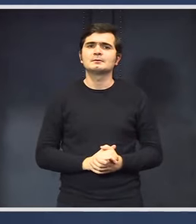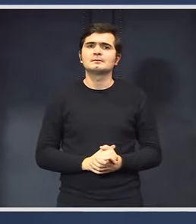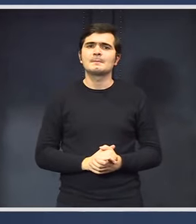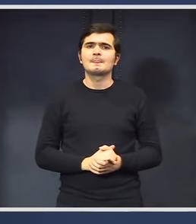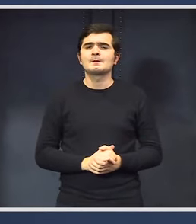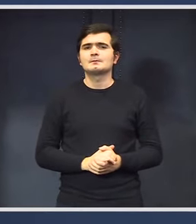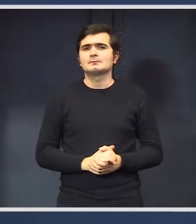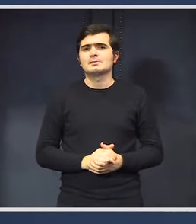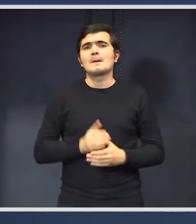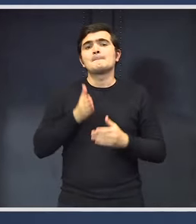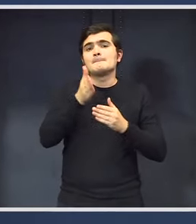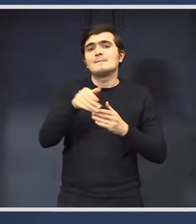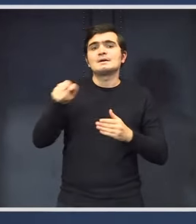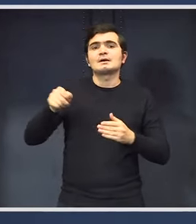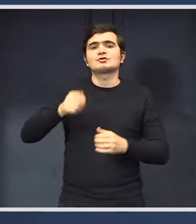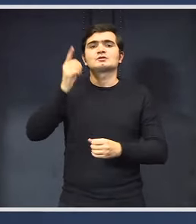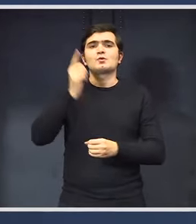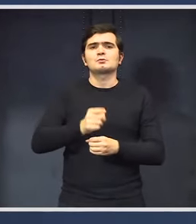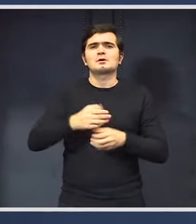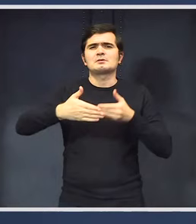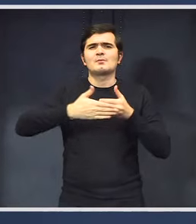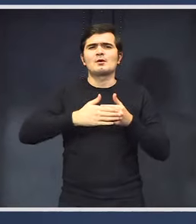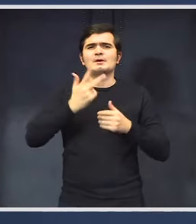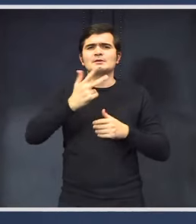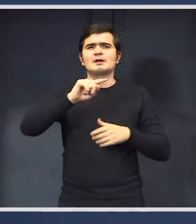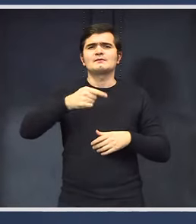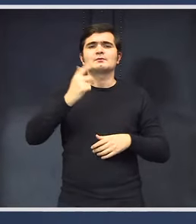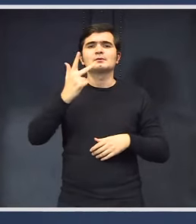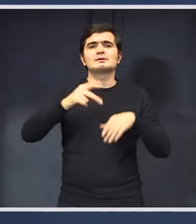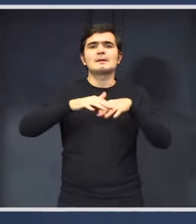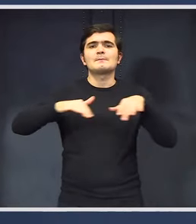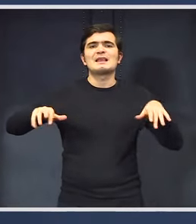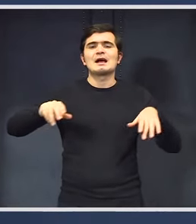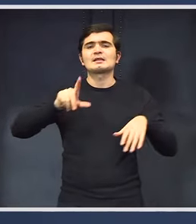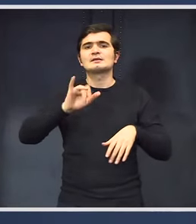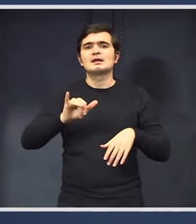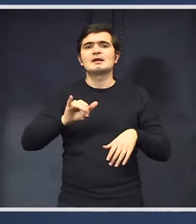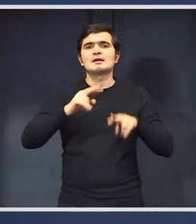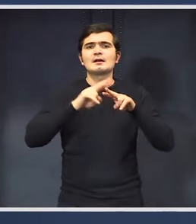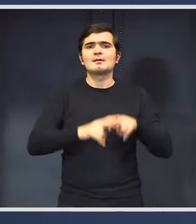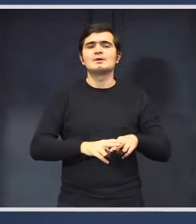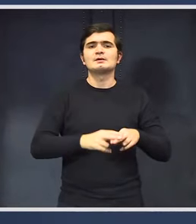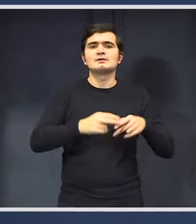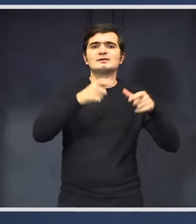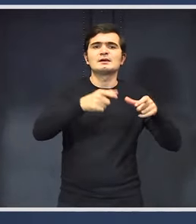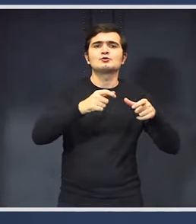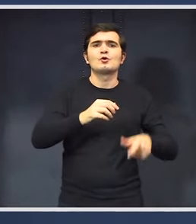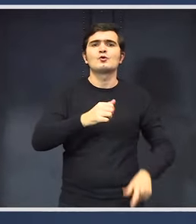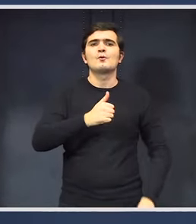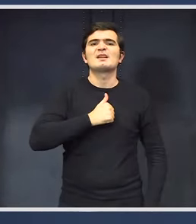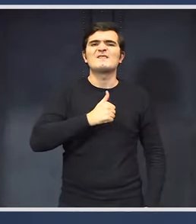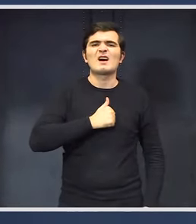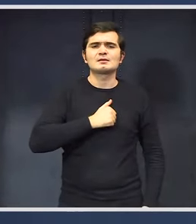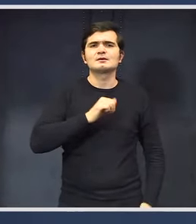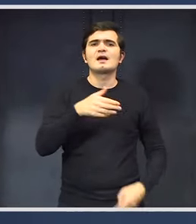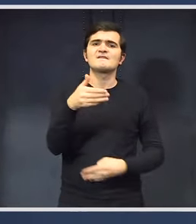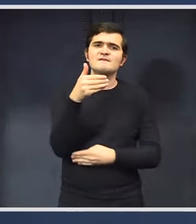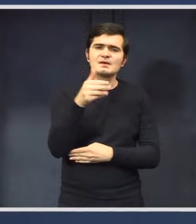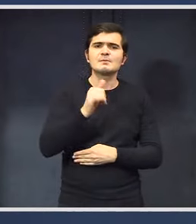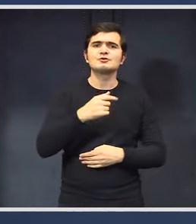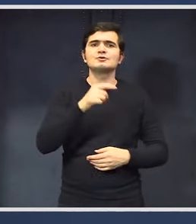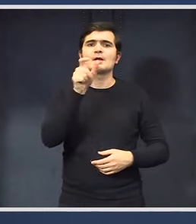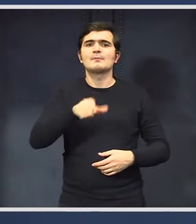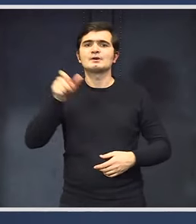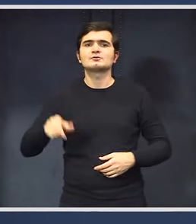În acest moment, prin această ordonanță, aproape 3,3 miliarde de lei rămân în sectorul privat, rămân la persoane, la companii și la persoane